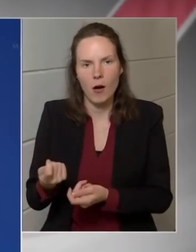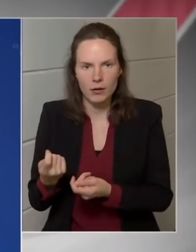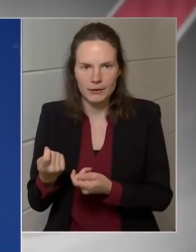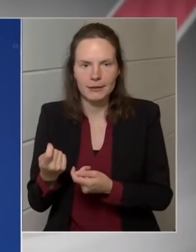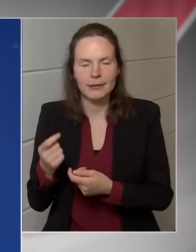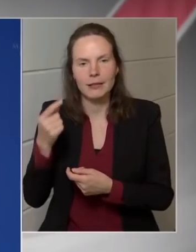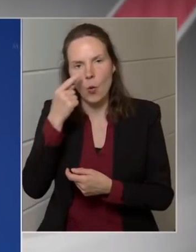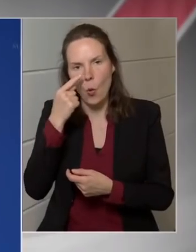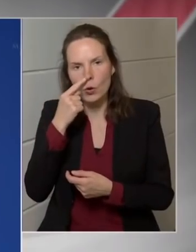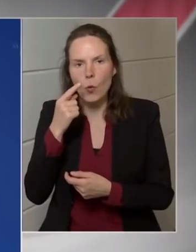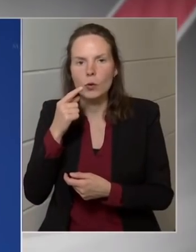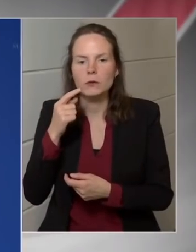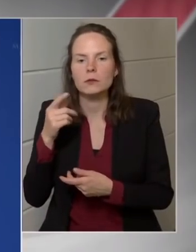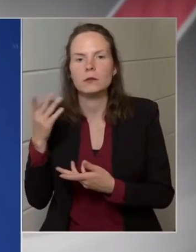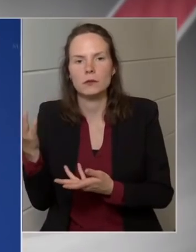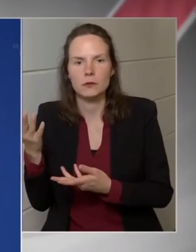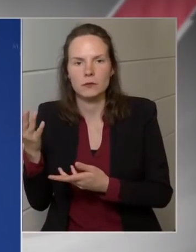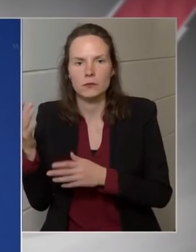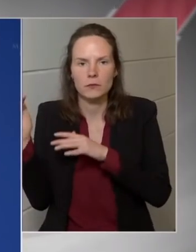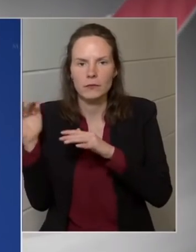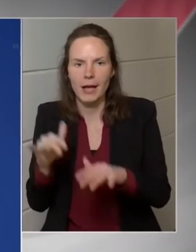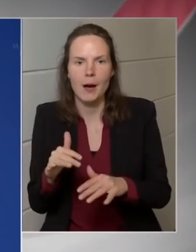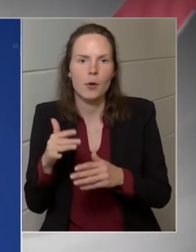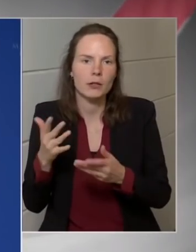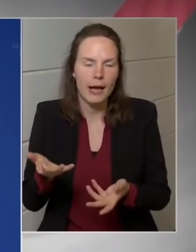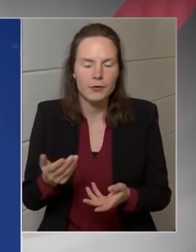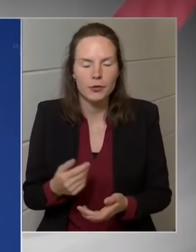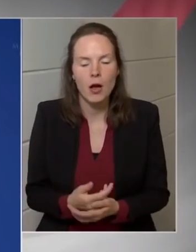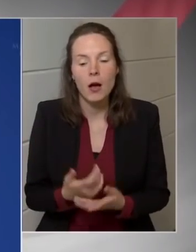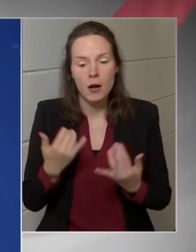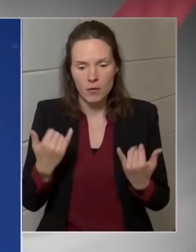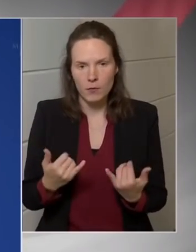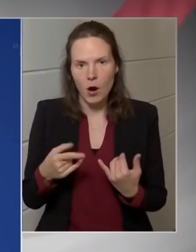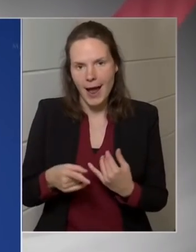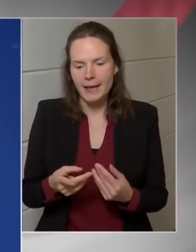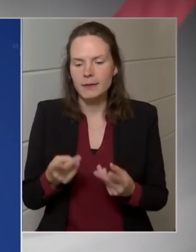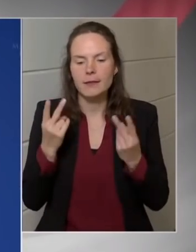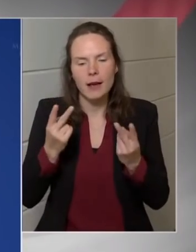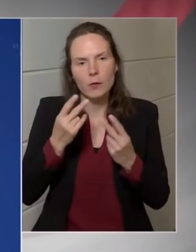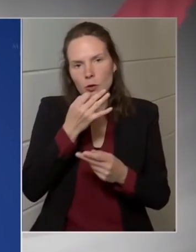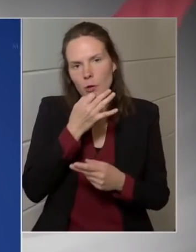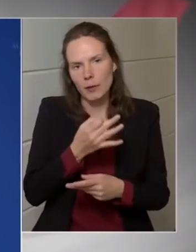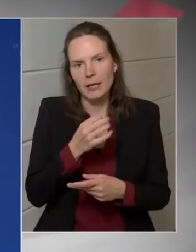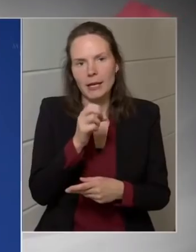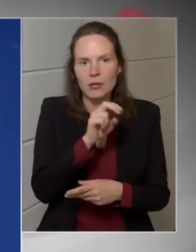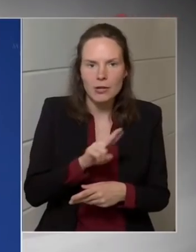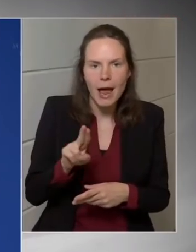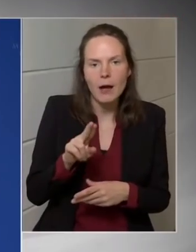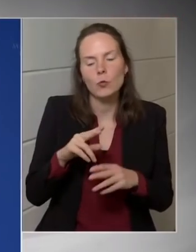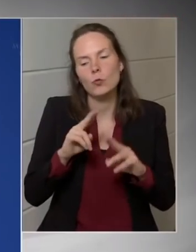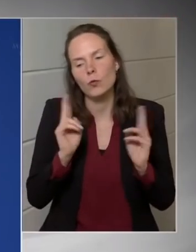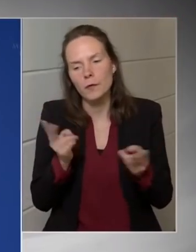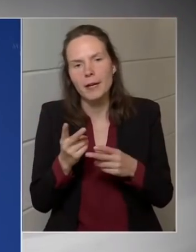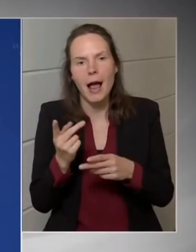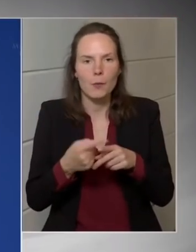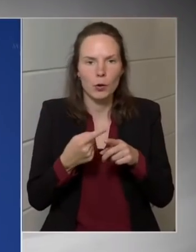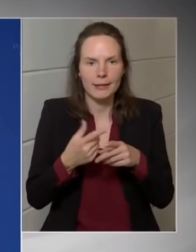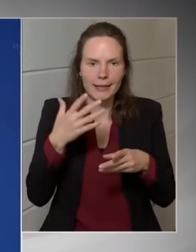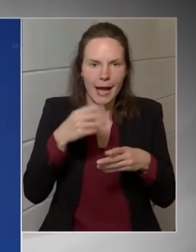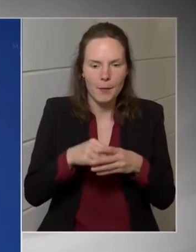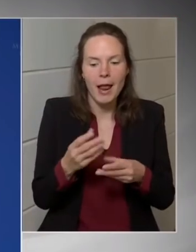mert a háborút és az olosz agressziót egyformán ítéljük el, hanem az, hogy milyen választ, milyen reakciót kell adni